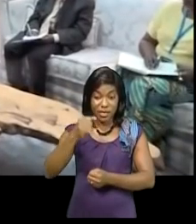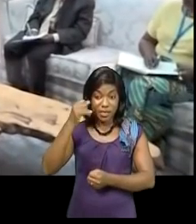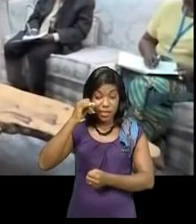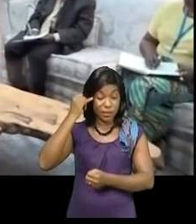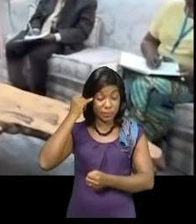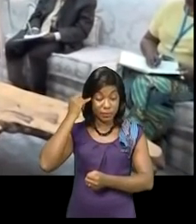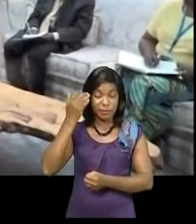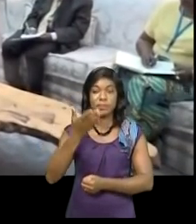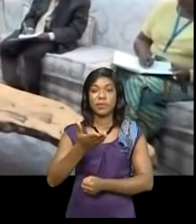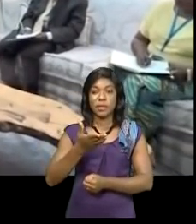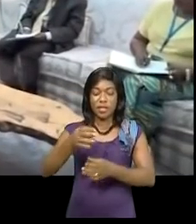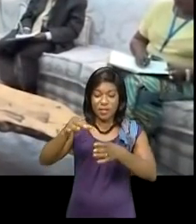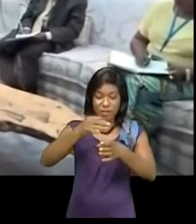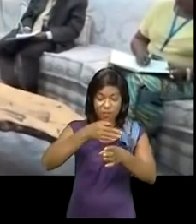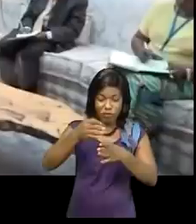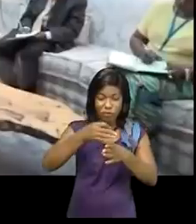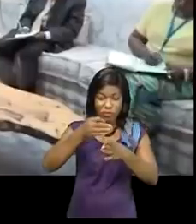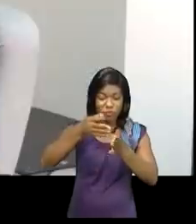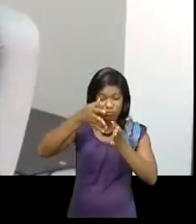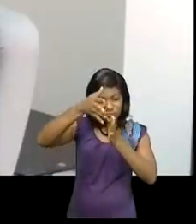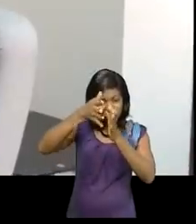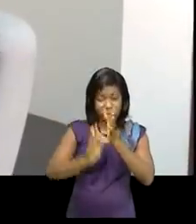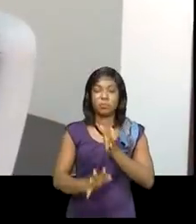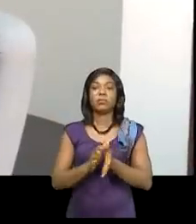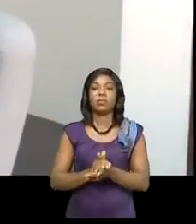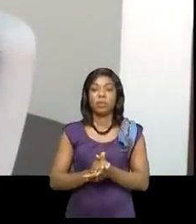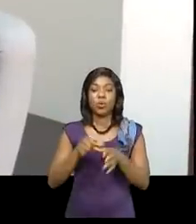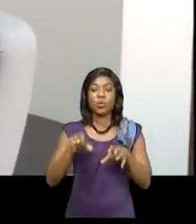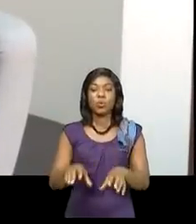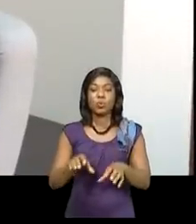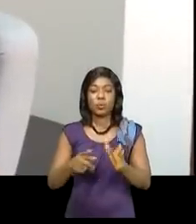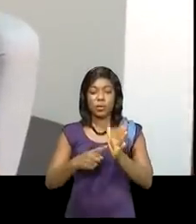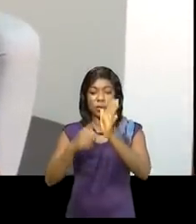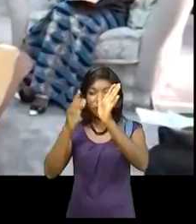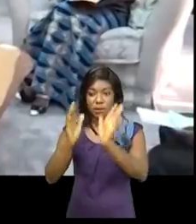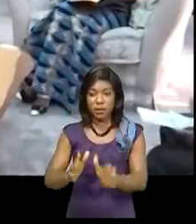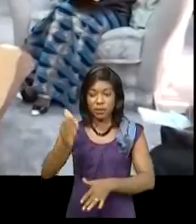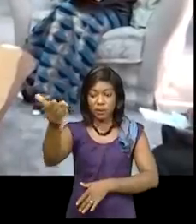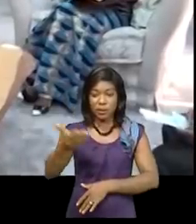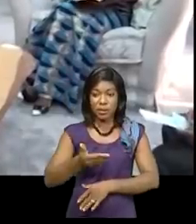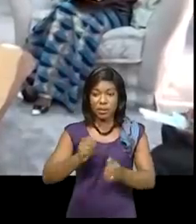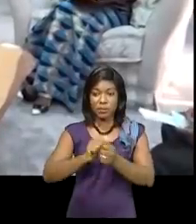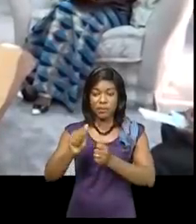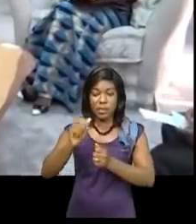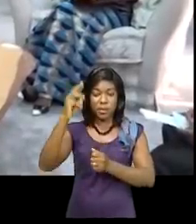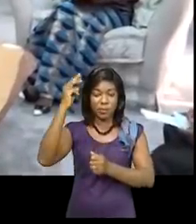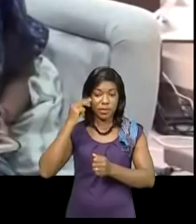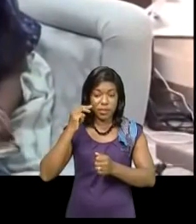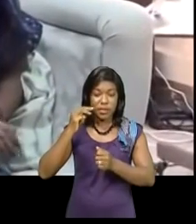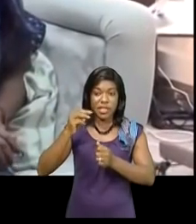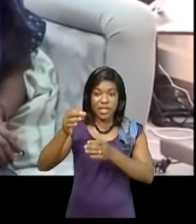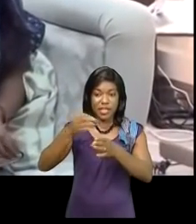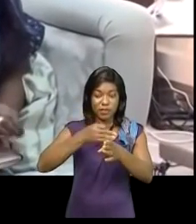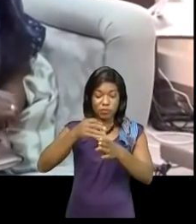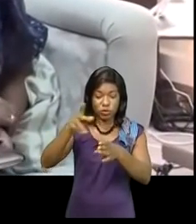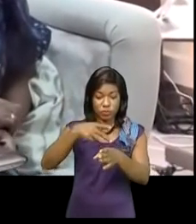des tailles dans la formation professionnelle en RDC. Son représentant, reçu par la ministre de la formation professionnelle et métier,